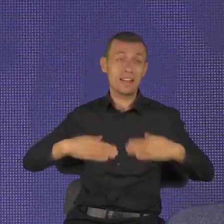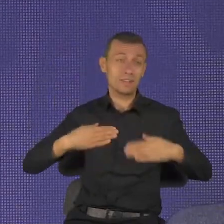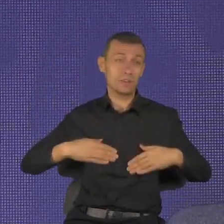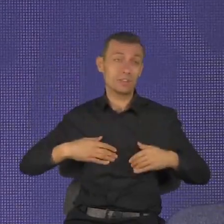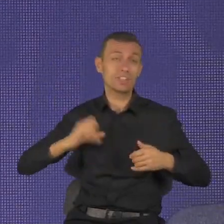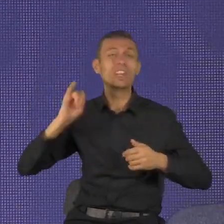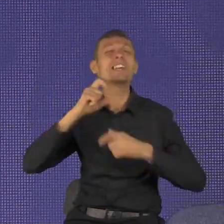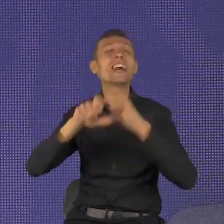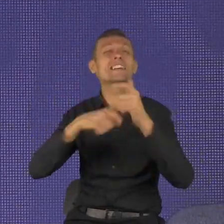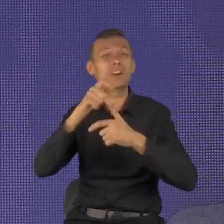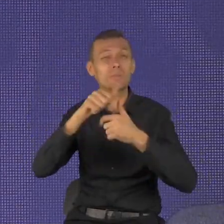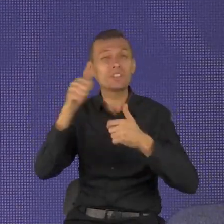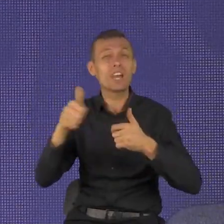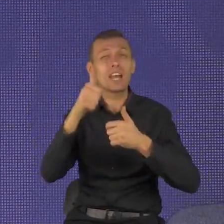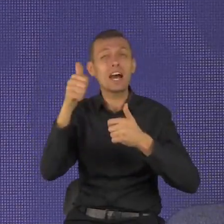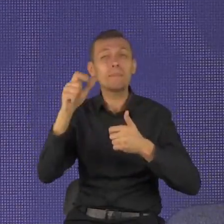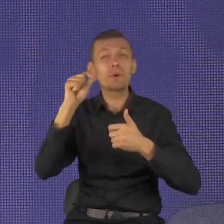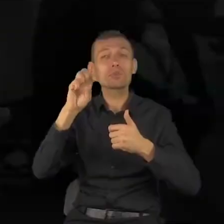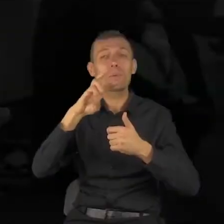apostoła Pawła.